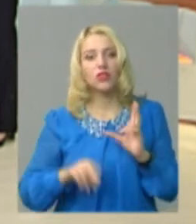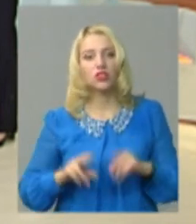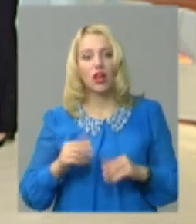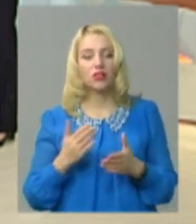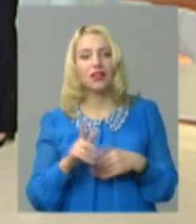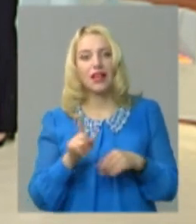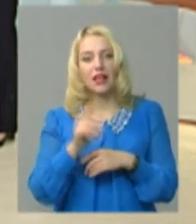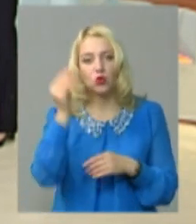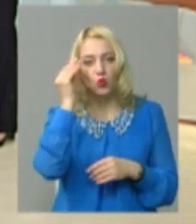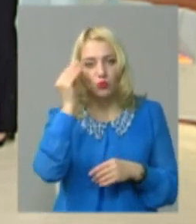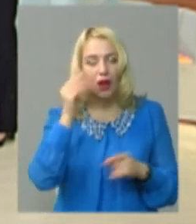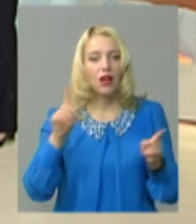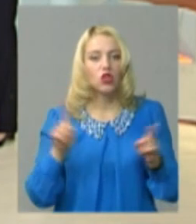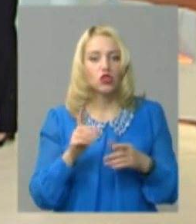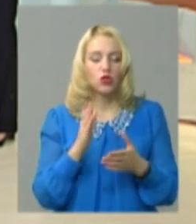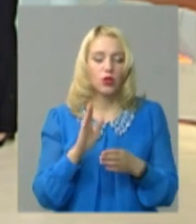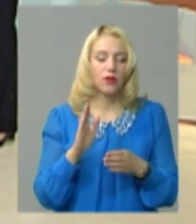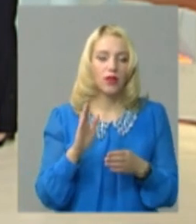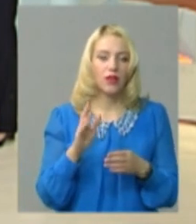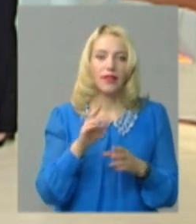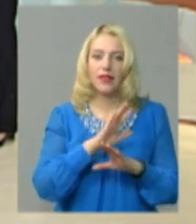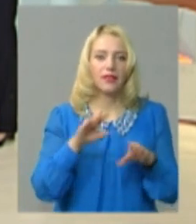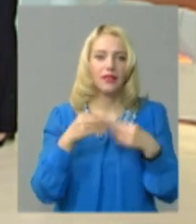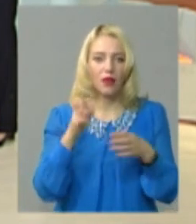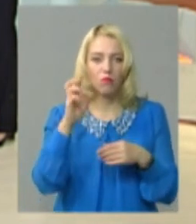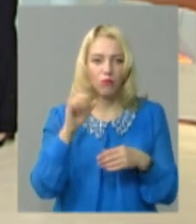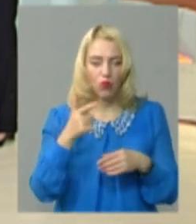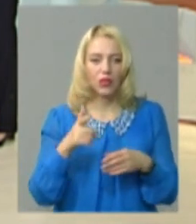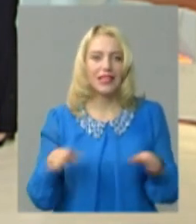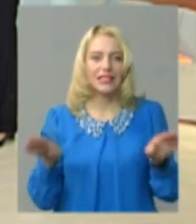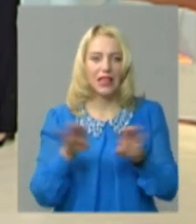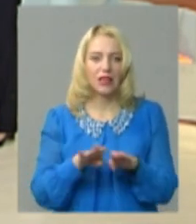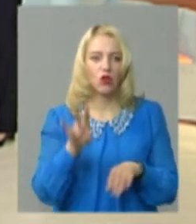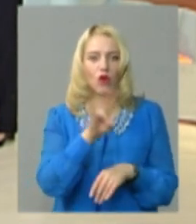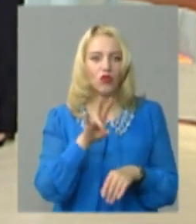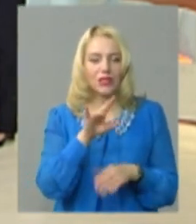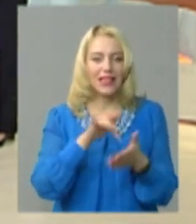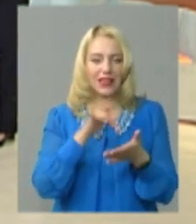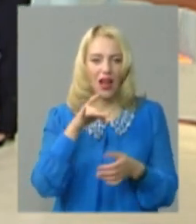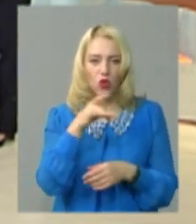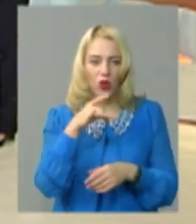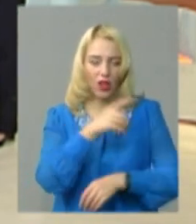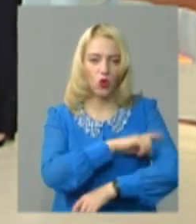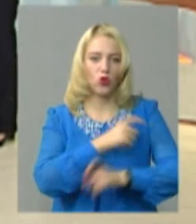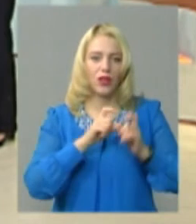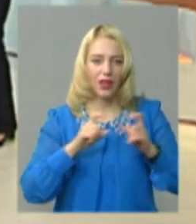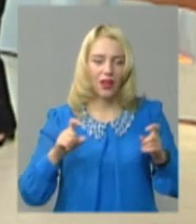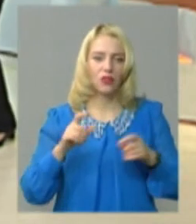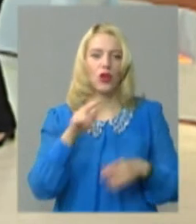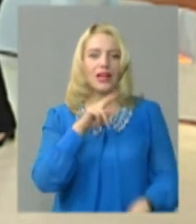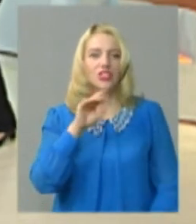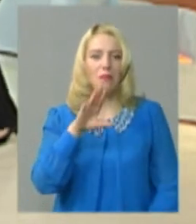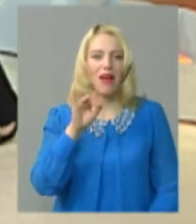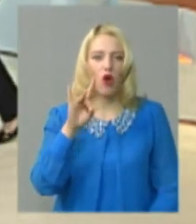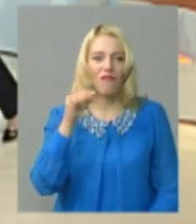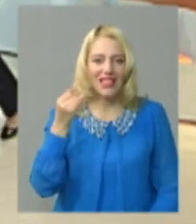є така думка, що існує між людей, що, не дай Бог, закриють і то Новоушицьку лікарню центральну, і Чумировецьку, і